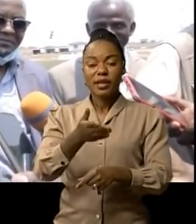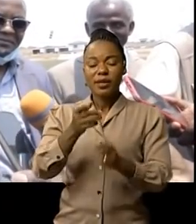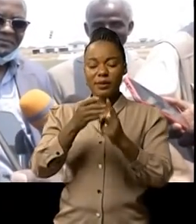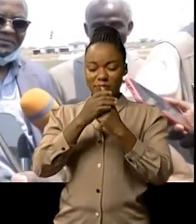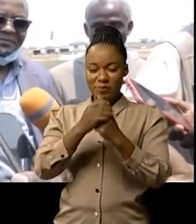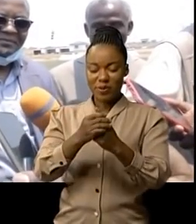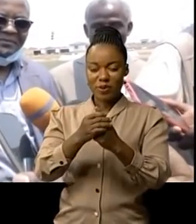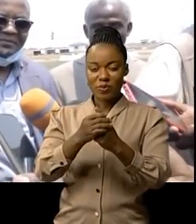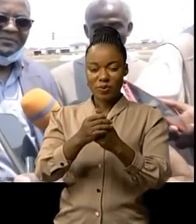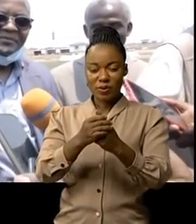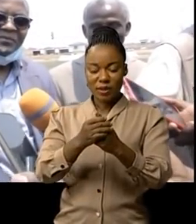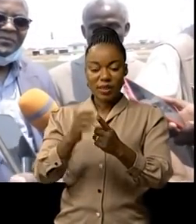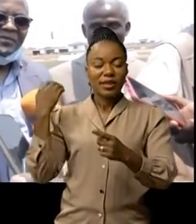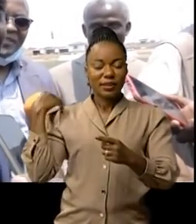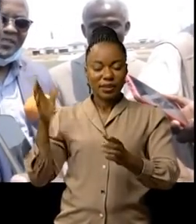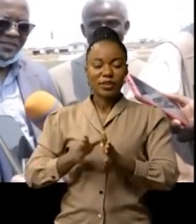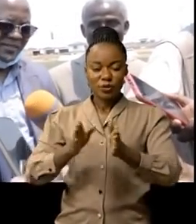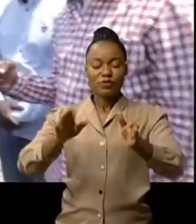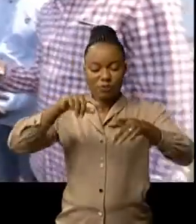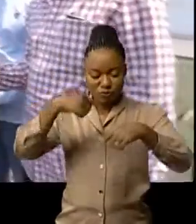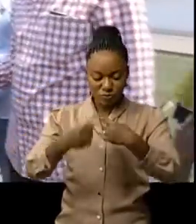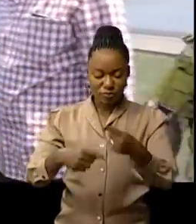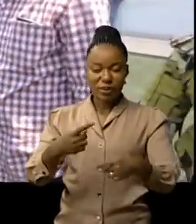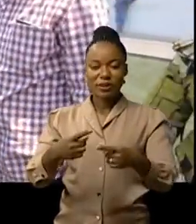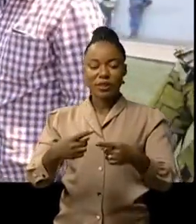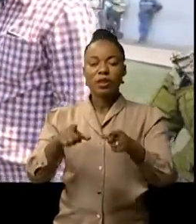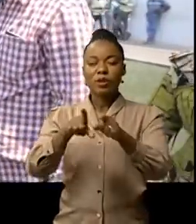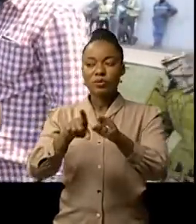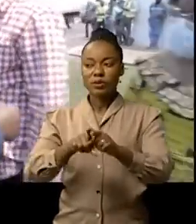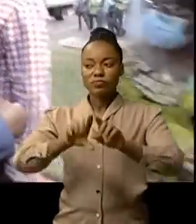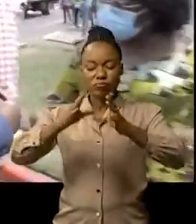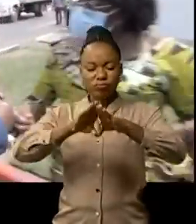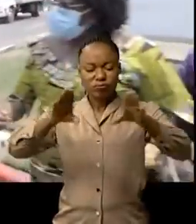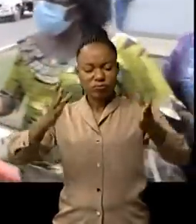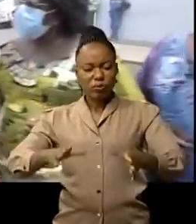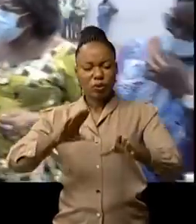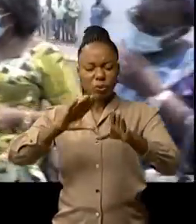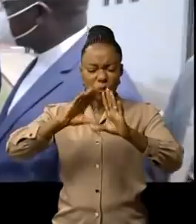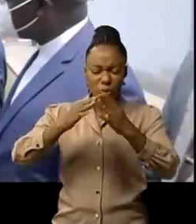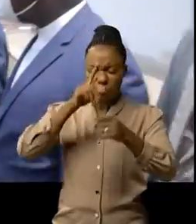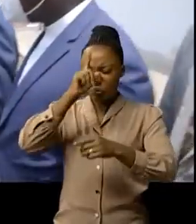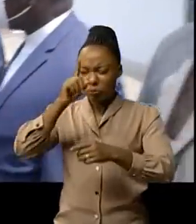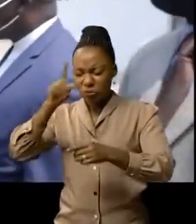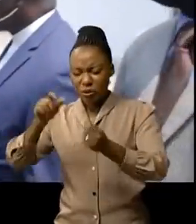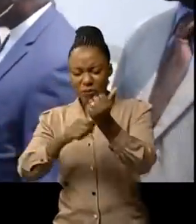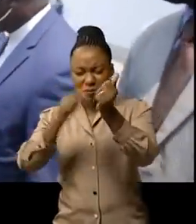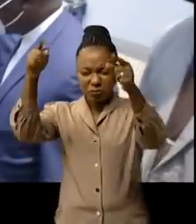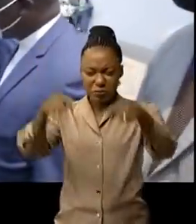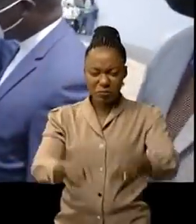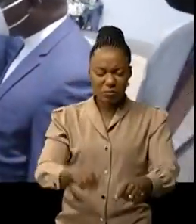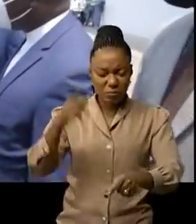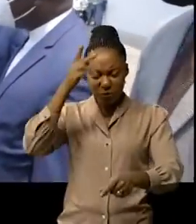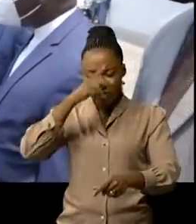les états généraux vont démarrer Le décor est planté tous les scientifiques le monde des affaires les politiques